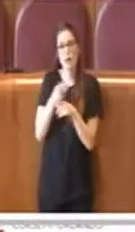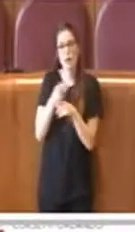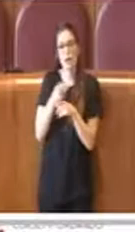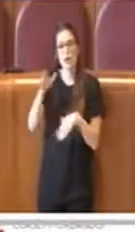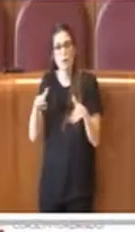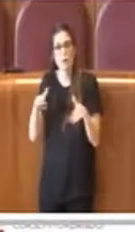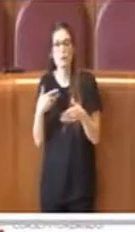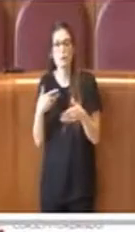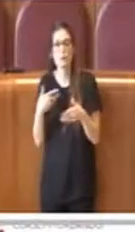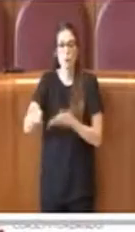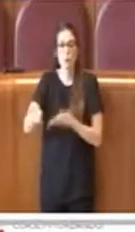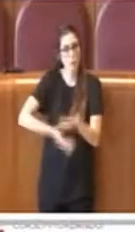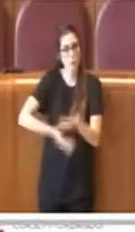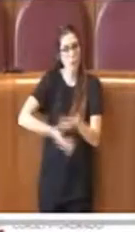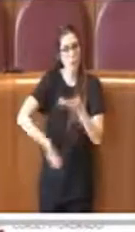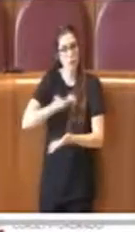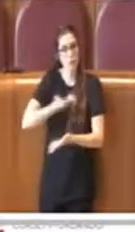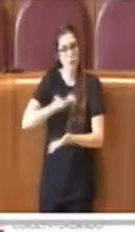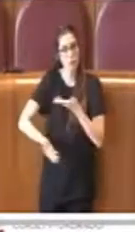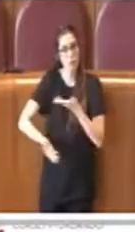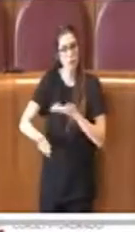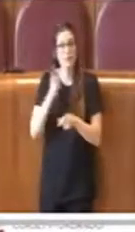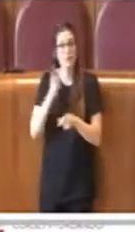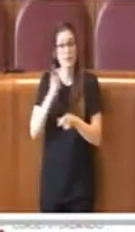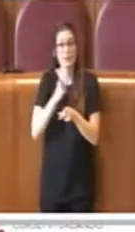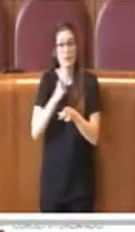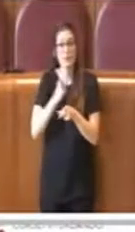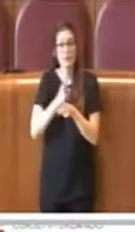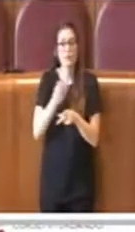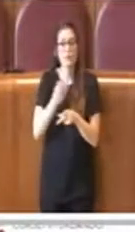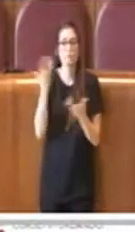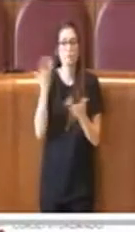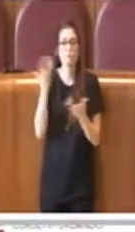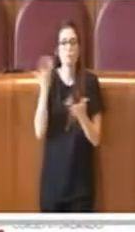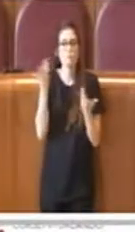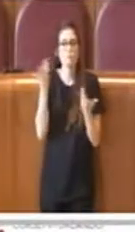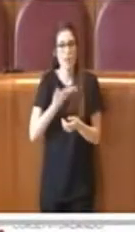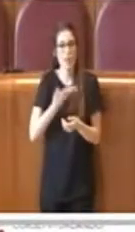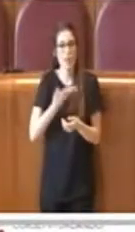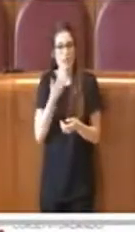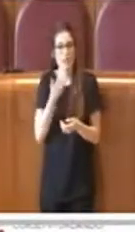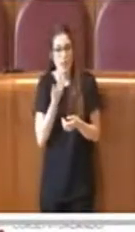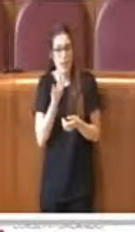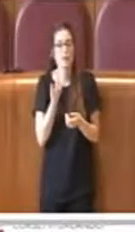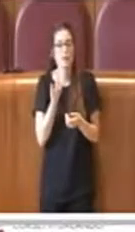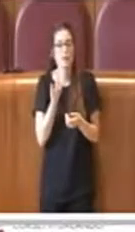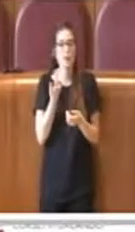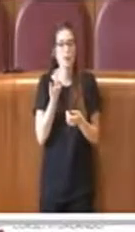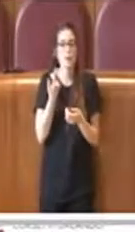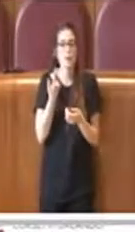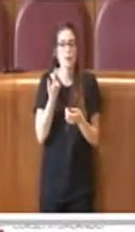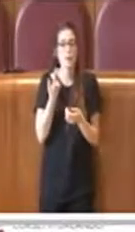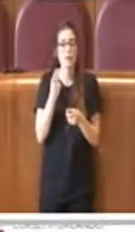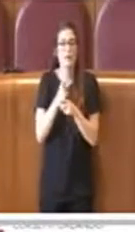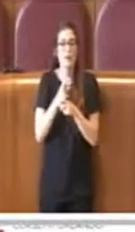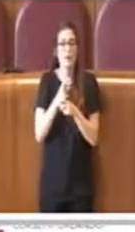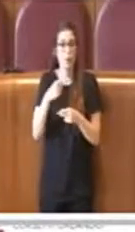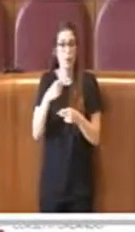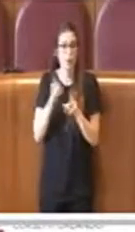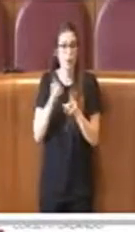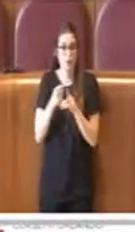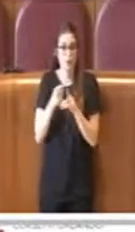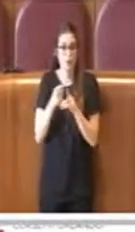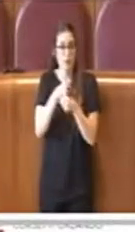collaborazione, delle esigenze che appunto dovessero risultare assenti in termini di rappresentanza, anche tenendo conto della